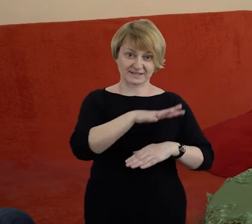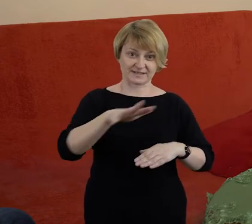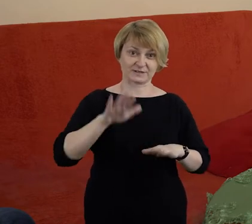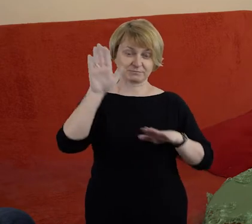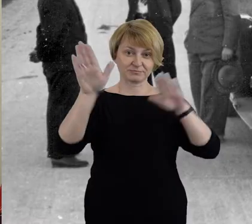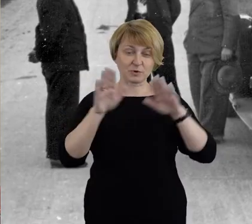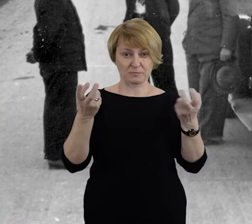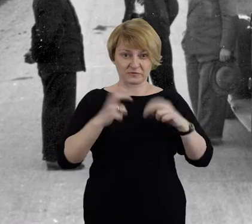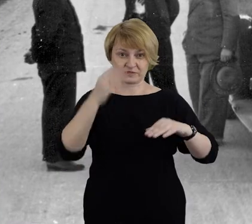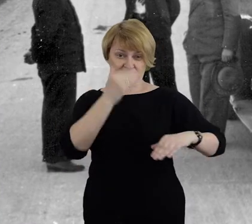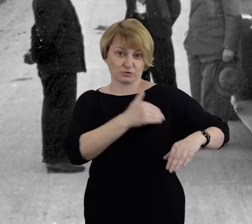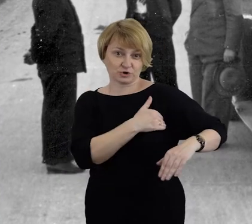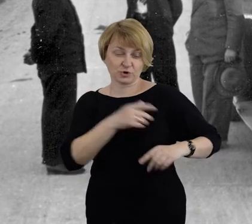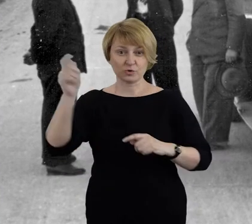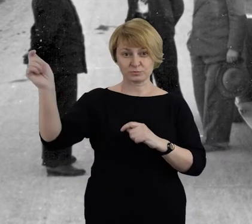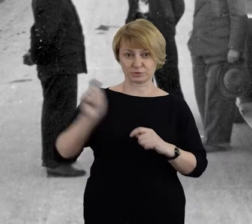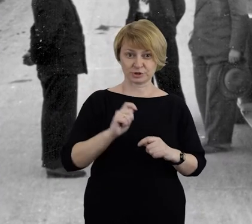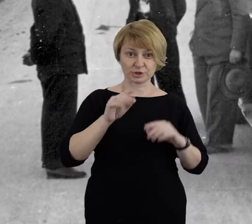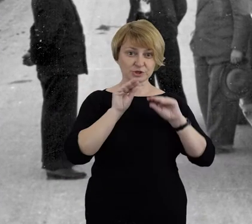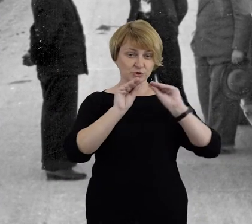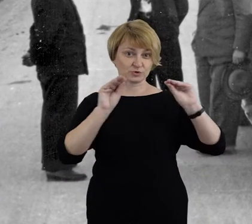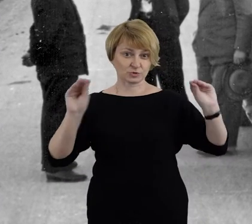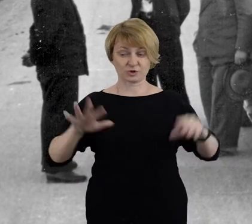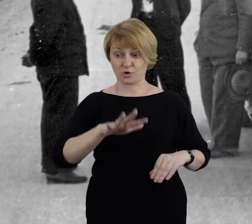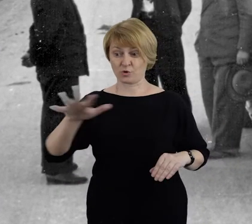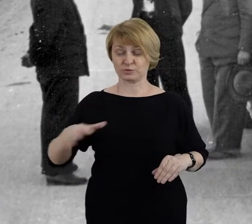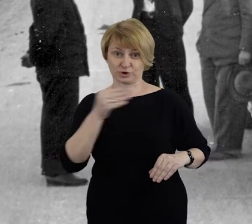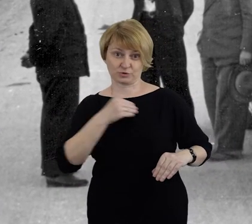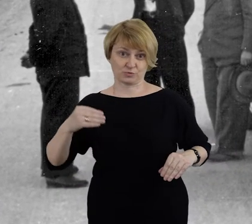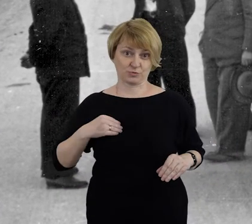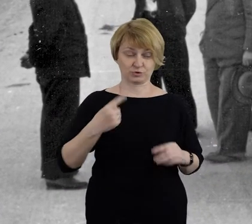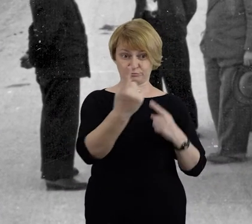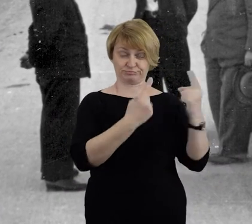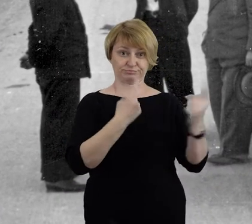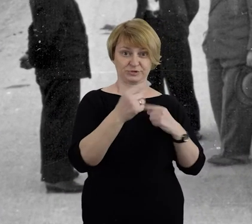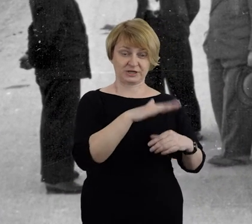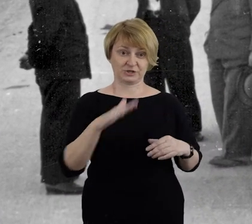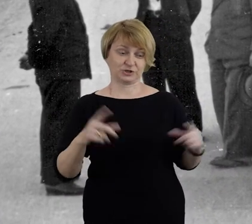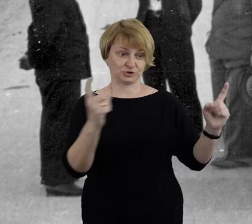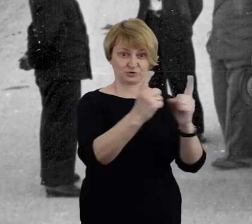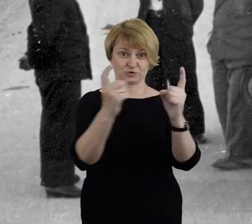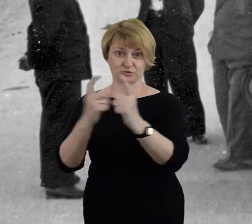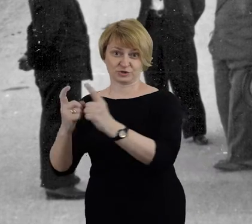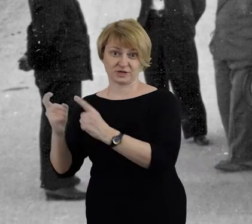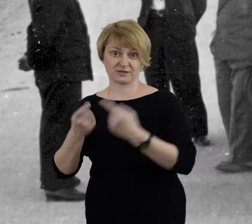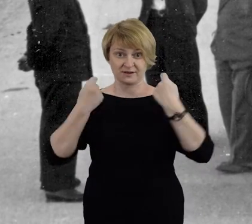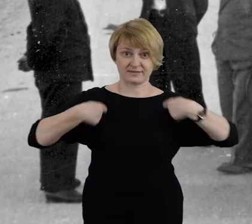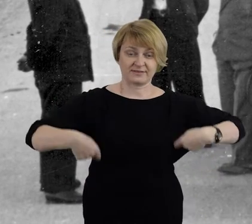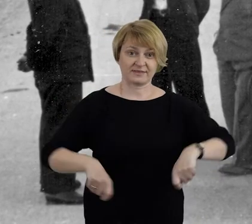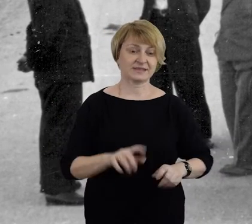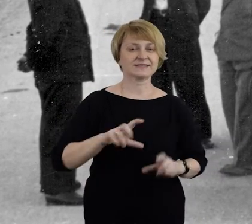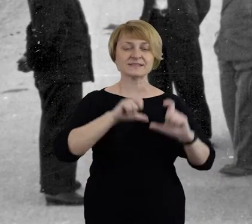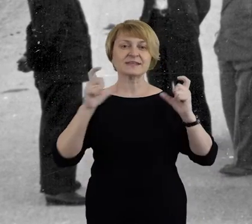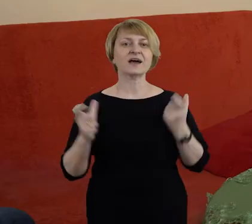grzyby po deszczu. Przyjechał nauczyciel z terenu Polski i uczęszczały dzieci z sąsiednich miejscowości. W ogóle Grabina i